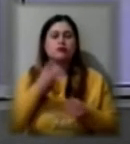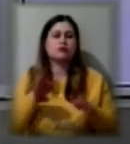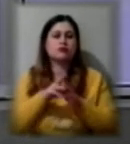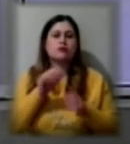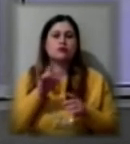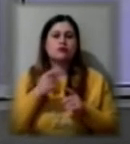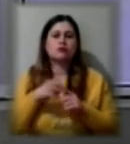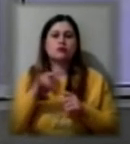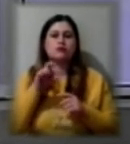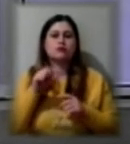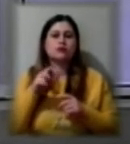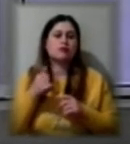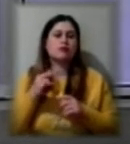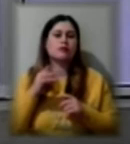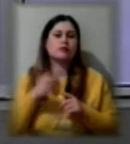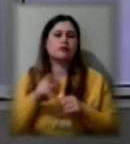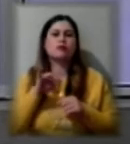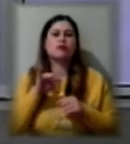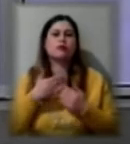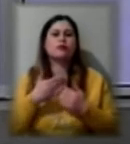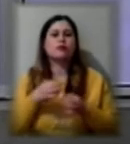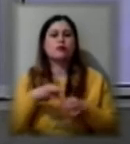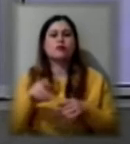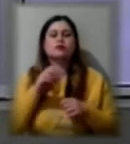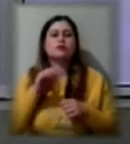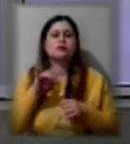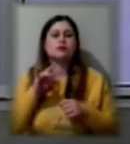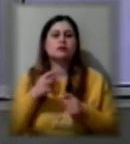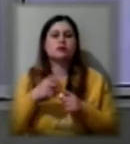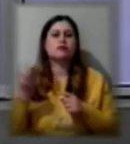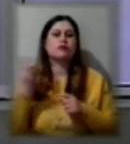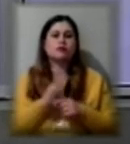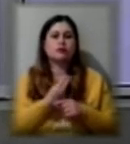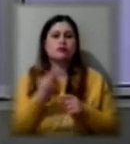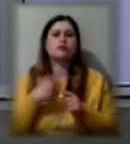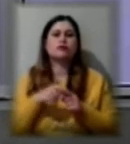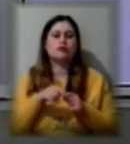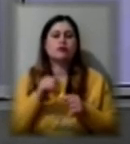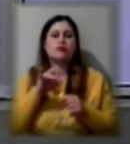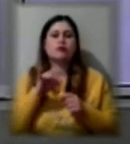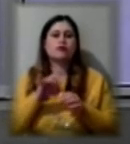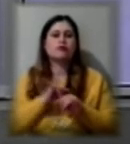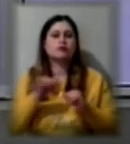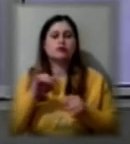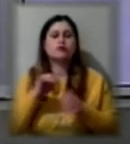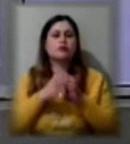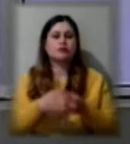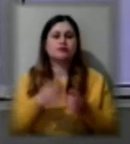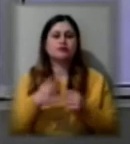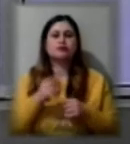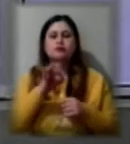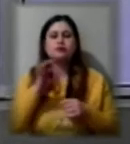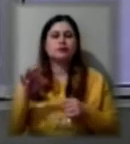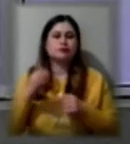громадян та пункти пропуску для пасажирського сполучення на два тижні через поширення коронавірусу у світі. З 00.01.17